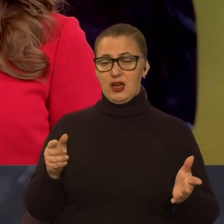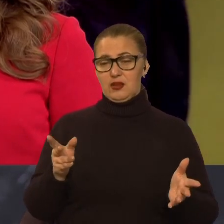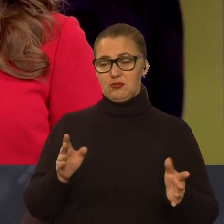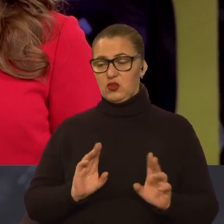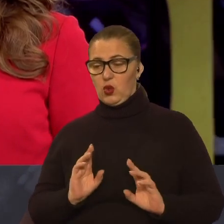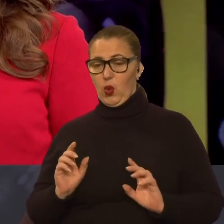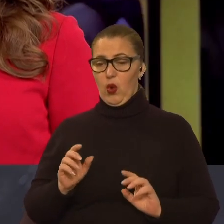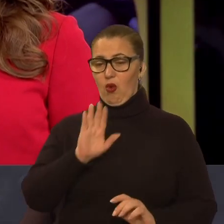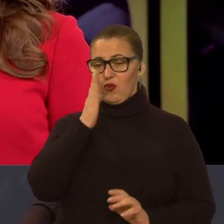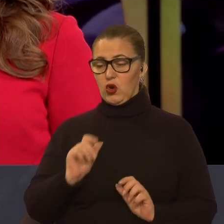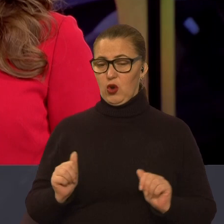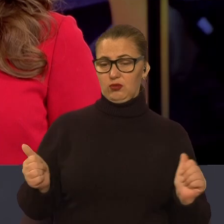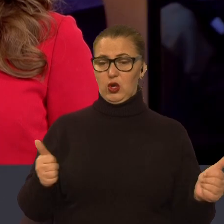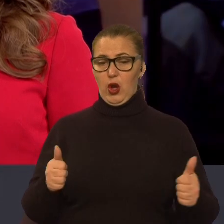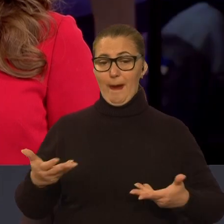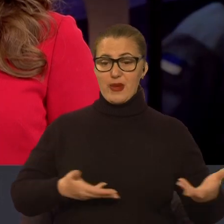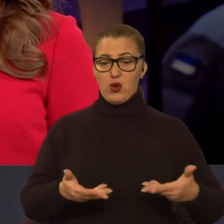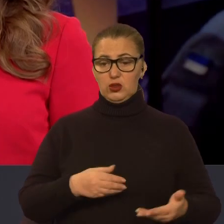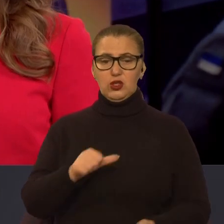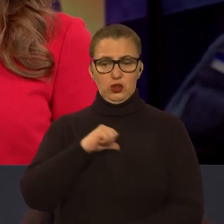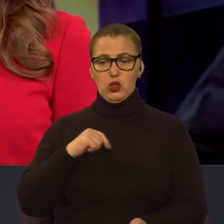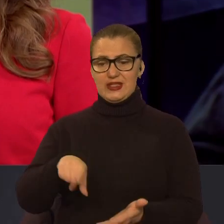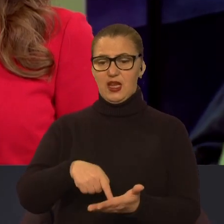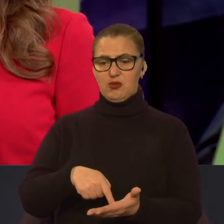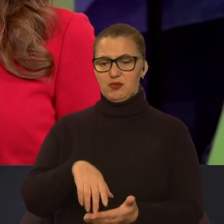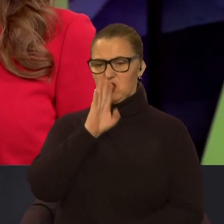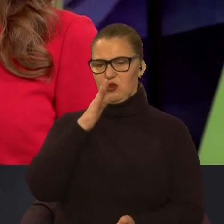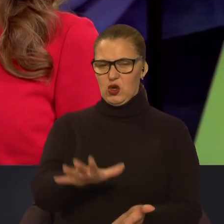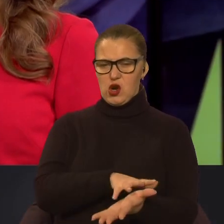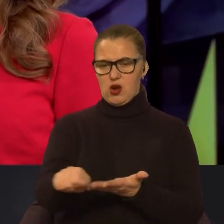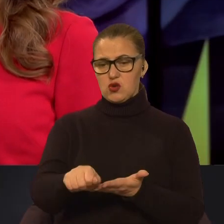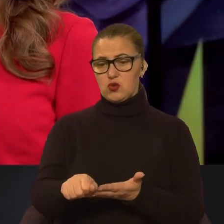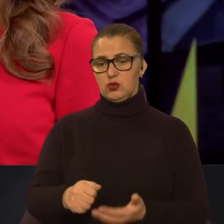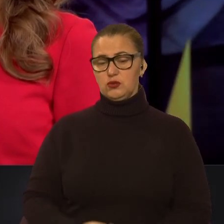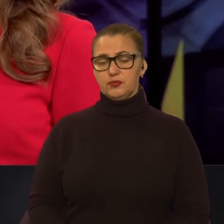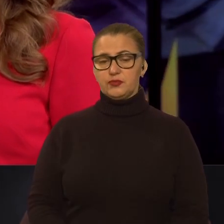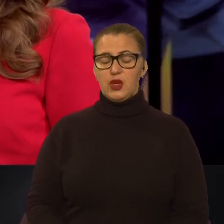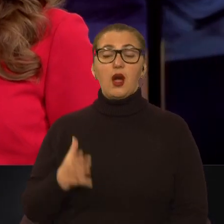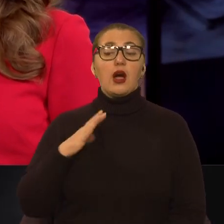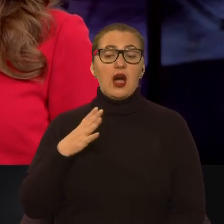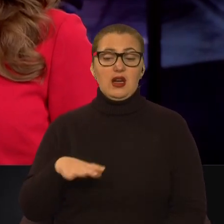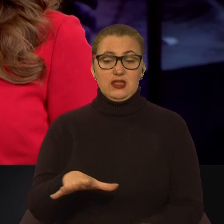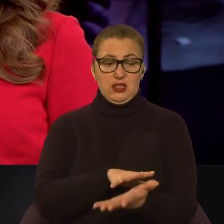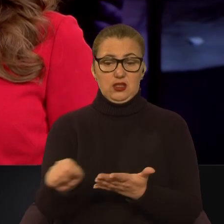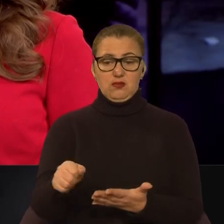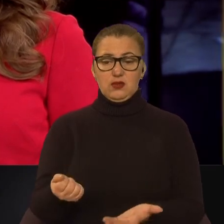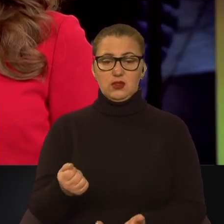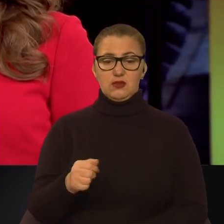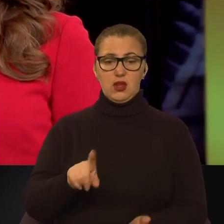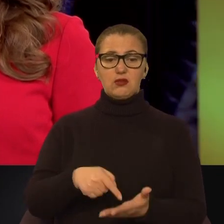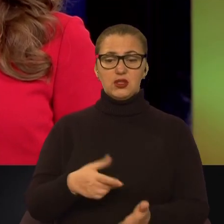піхотою, то саме місто просто руйнує. А для чого це ворогу? Для чого вони стирають Бахмут з лиця землі?